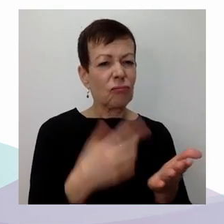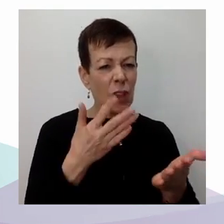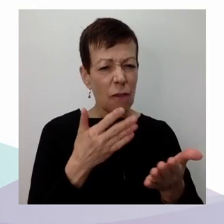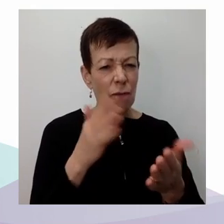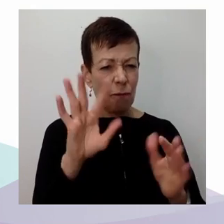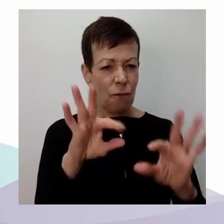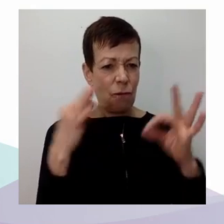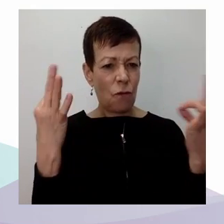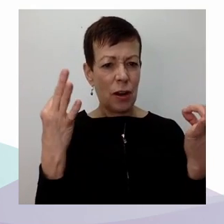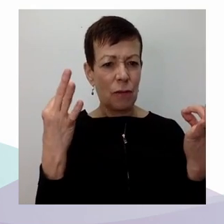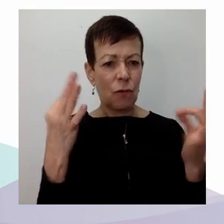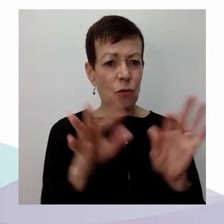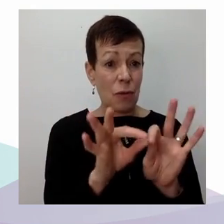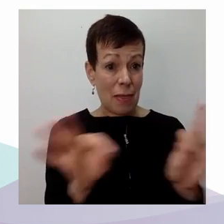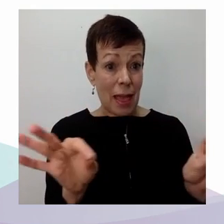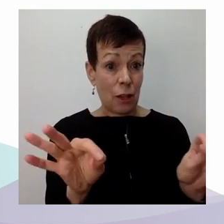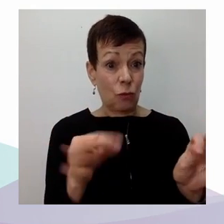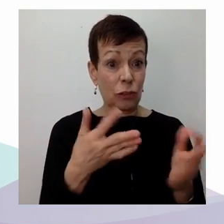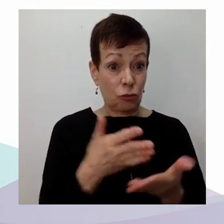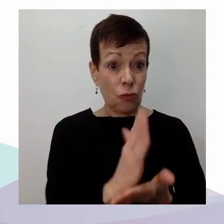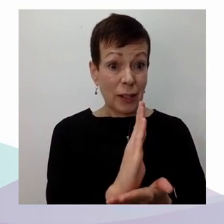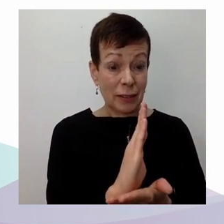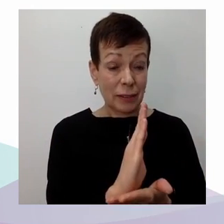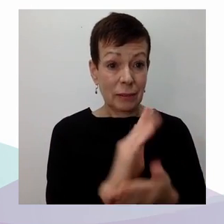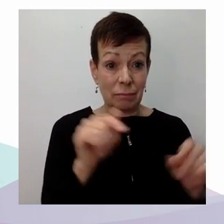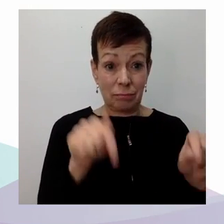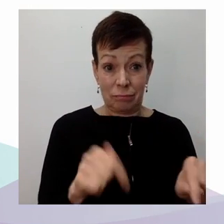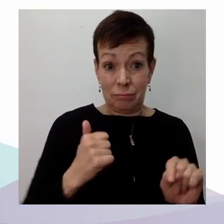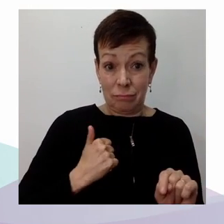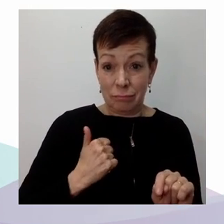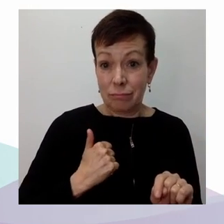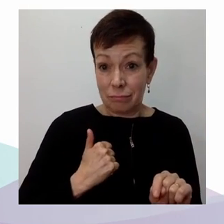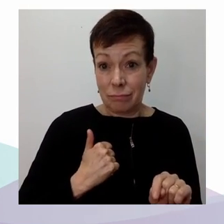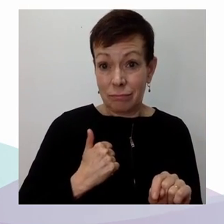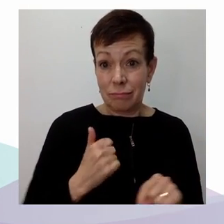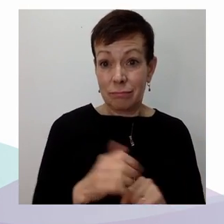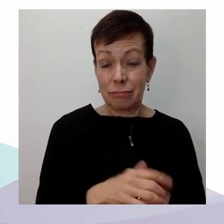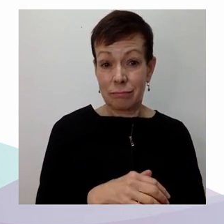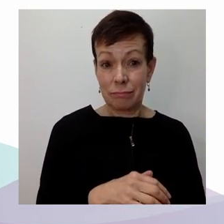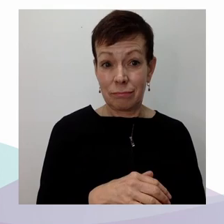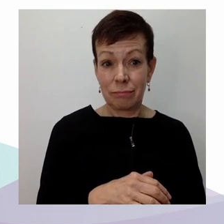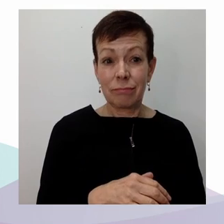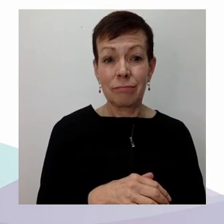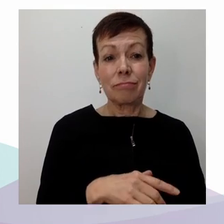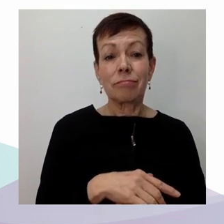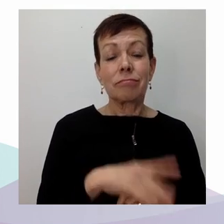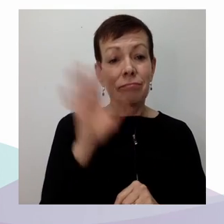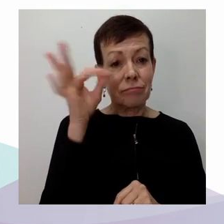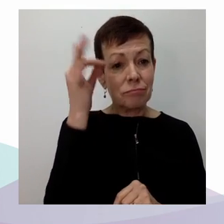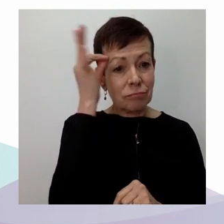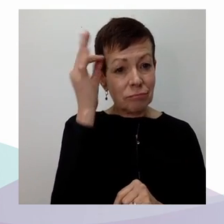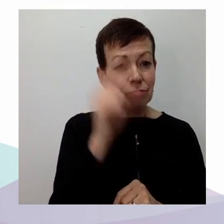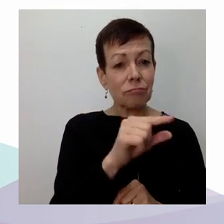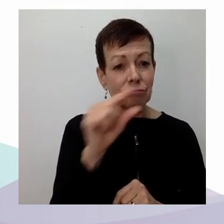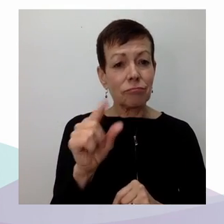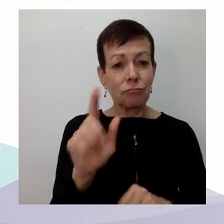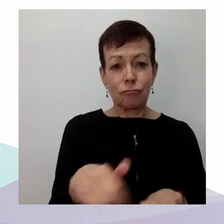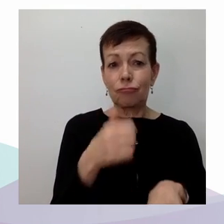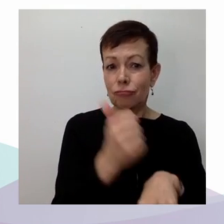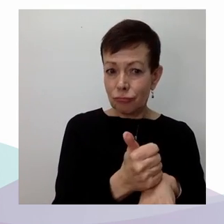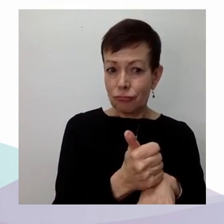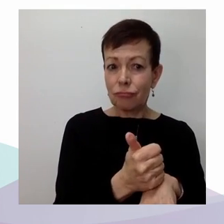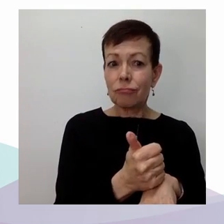place par le gouvernement fédéral d'un programme qui finance les recours devant les tribunaux. Parce que là, on le sait,